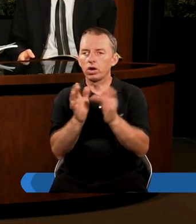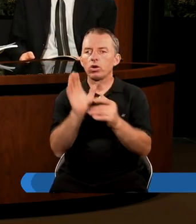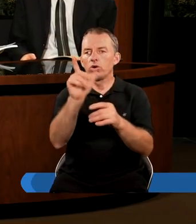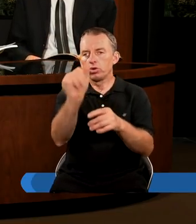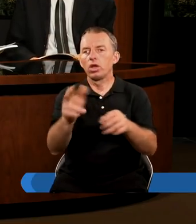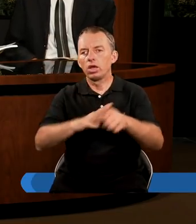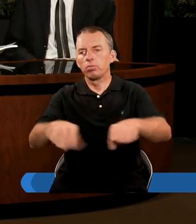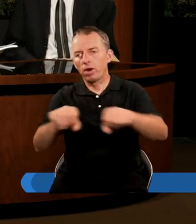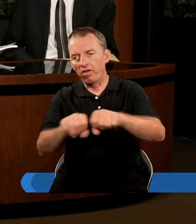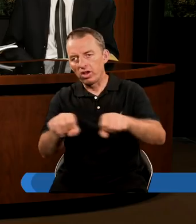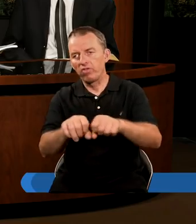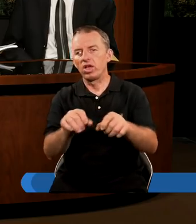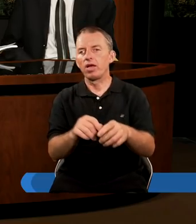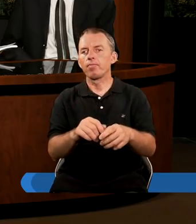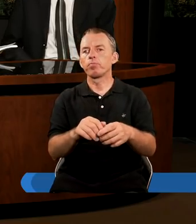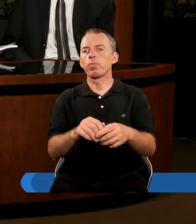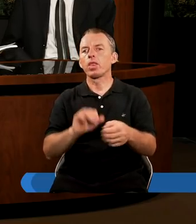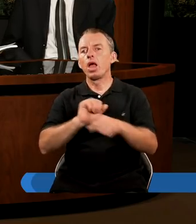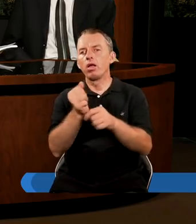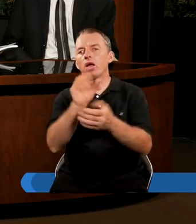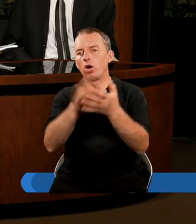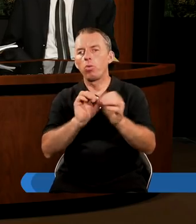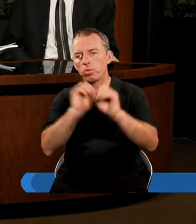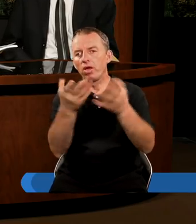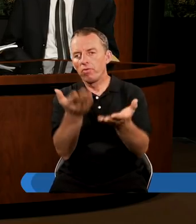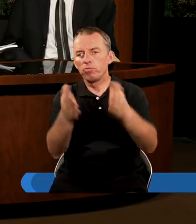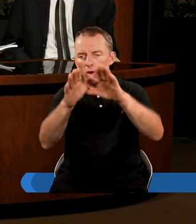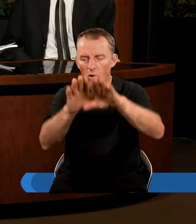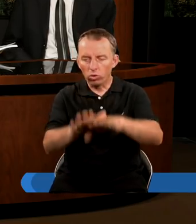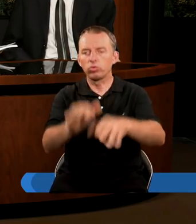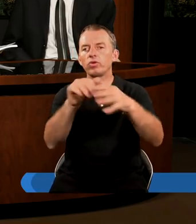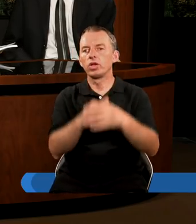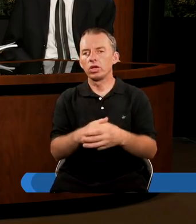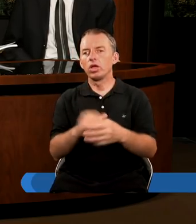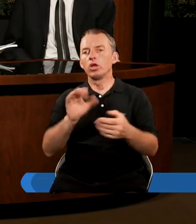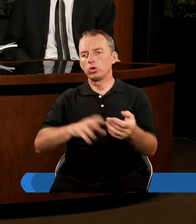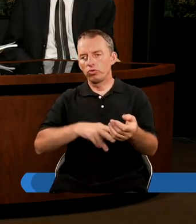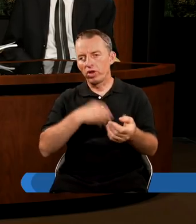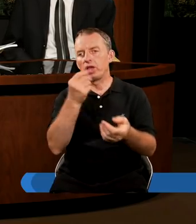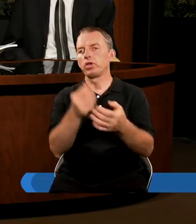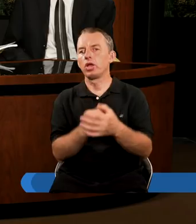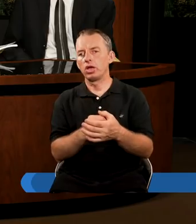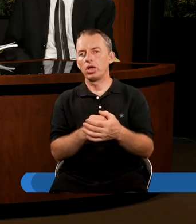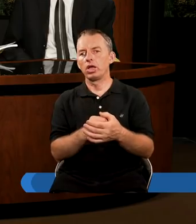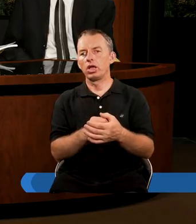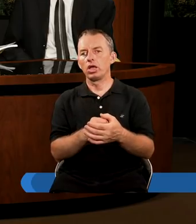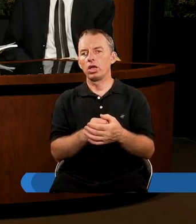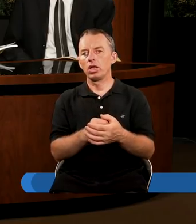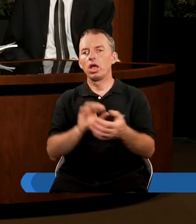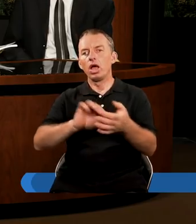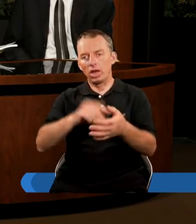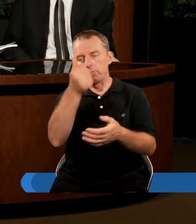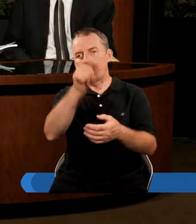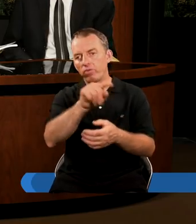To są ci sprawiedliwi albo według Apokalipsy błogosławieni i święci. Czyli